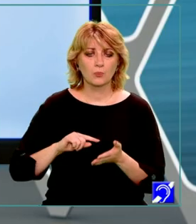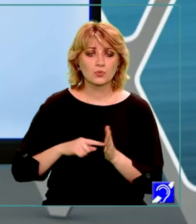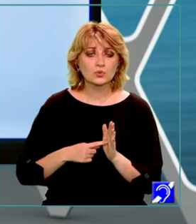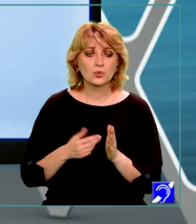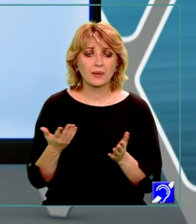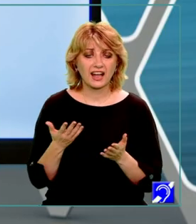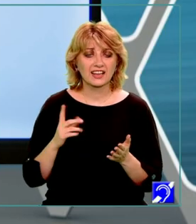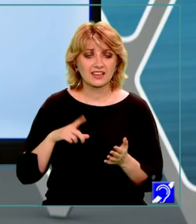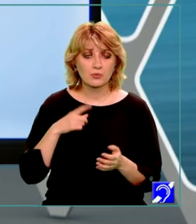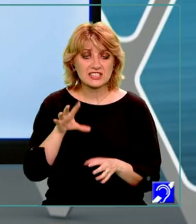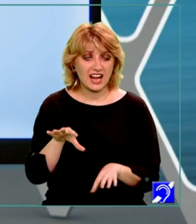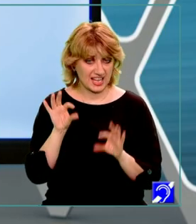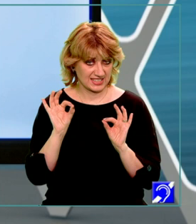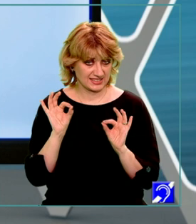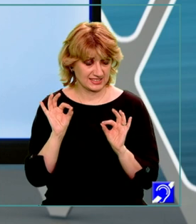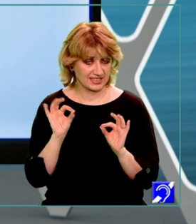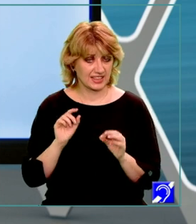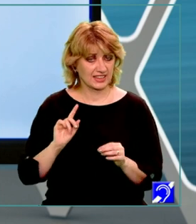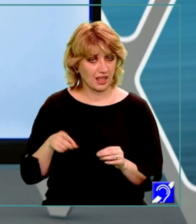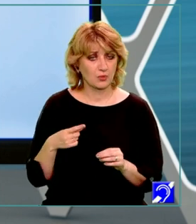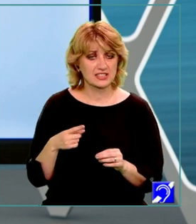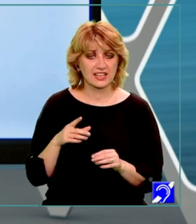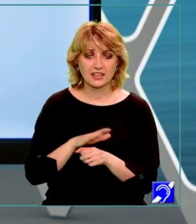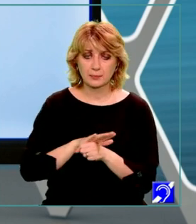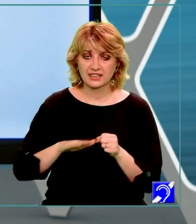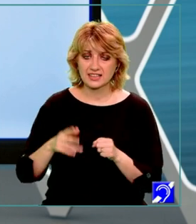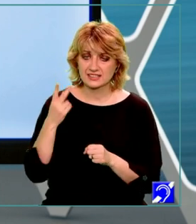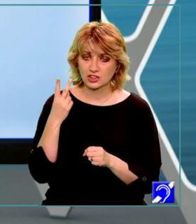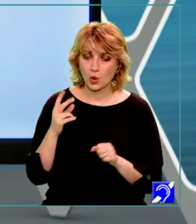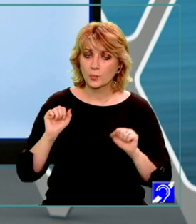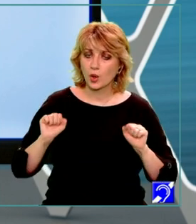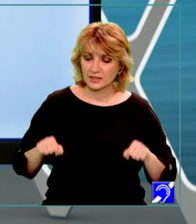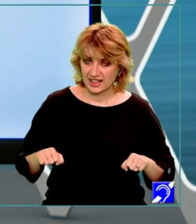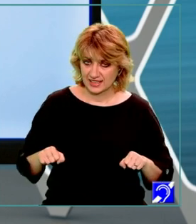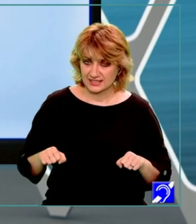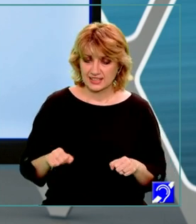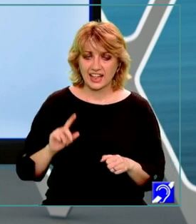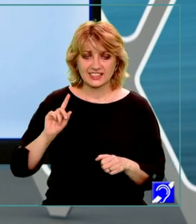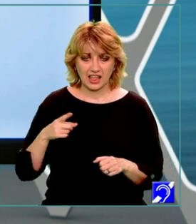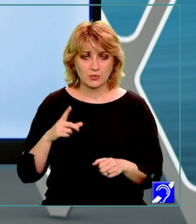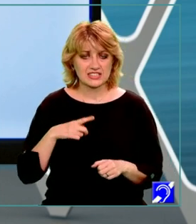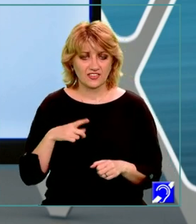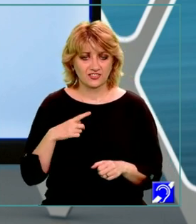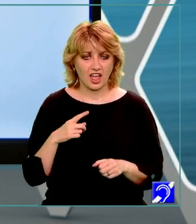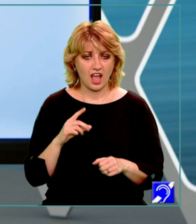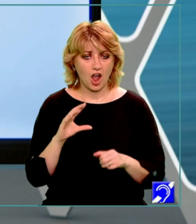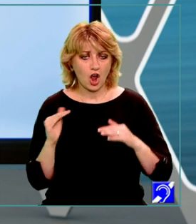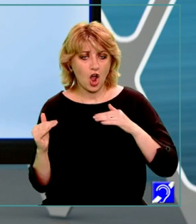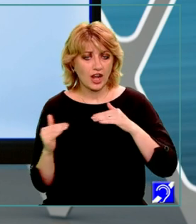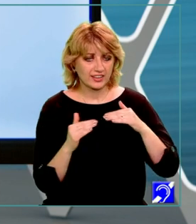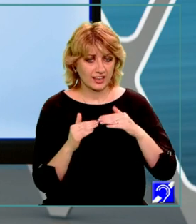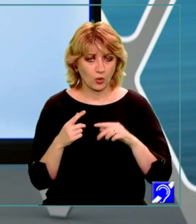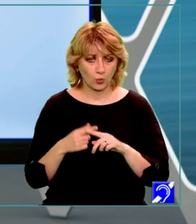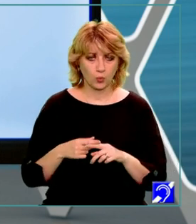pe care trebuie să-l identificăm trebuie să îndeplinească două proprietăți. Trebuie să fie coliniar cu punctele